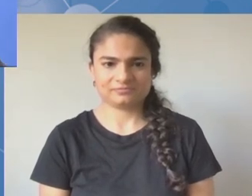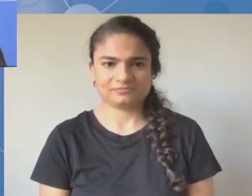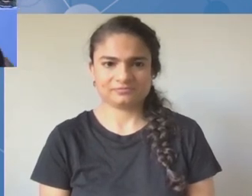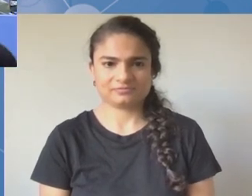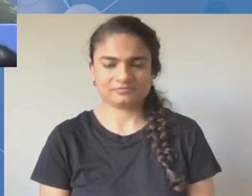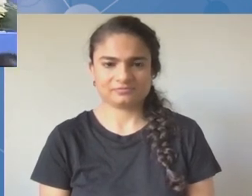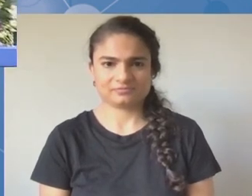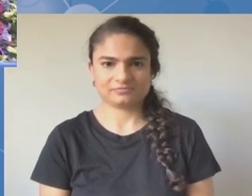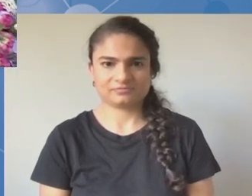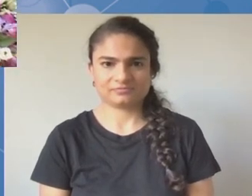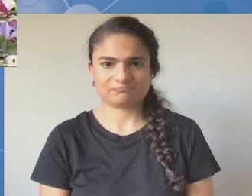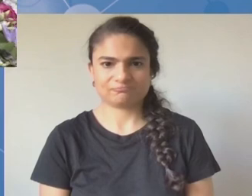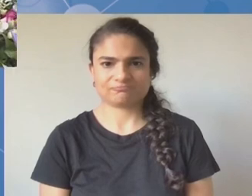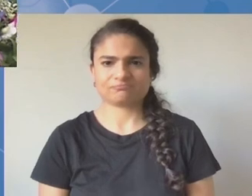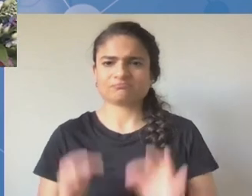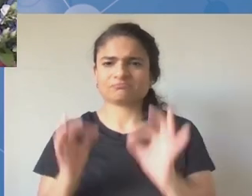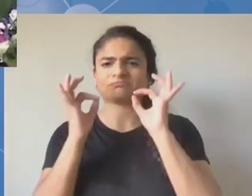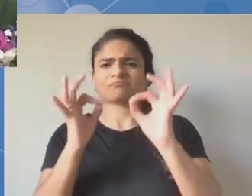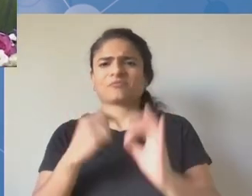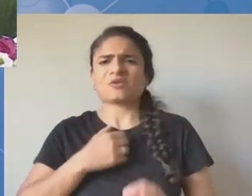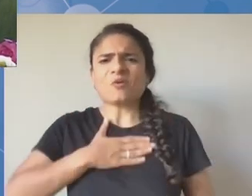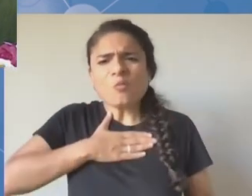Chciałabym zabrać te kwiaty ze sobą do domu.